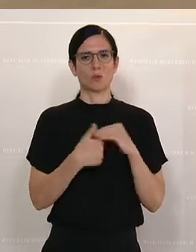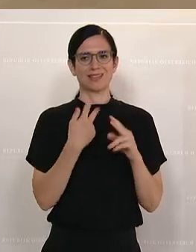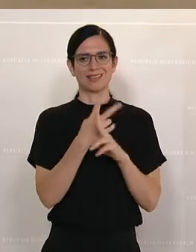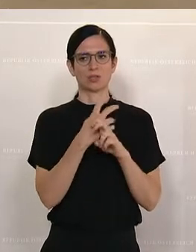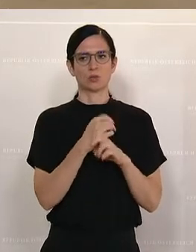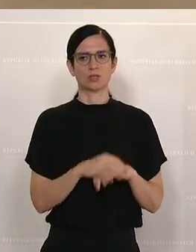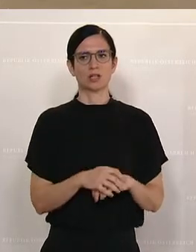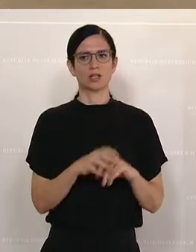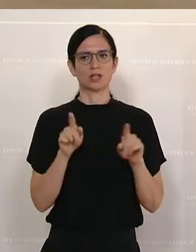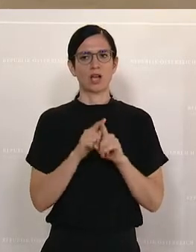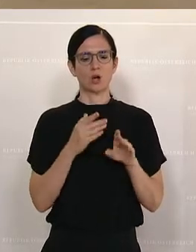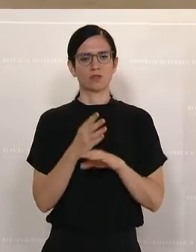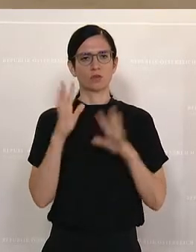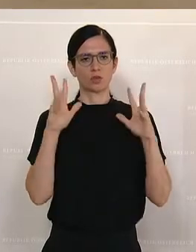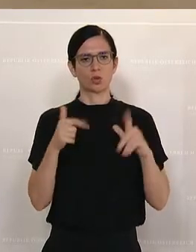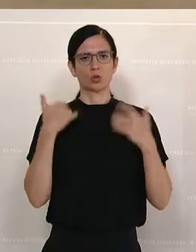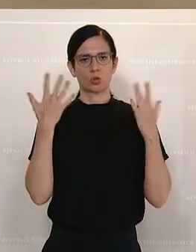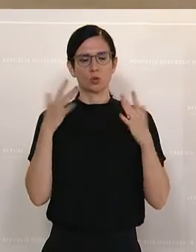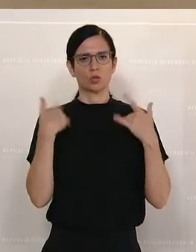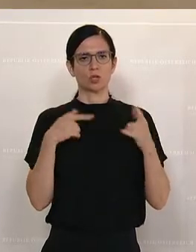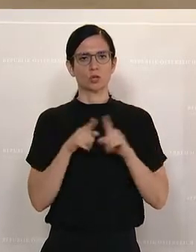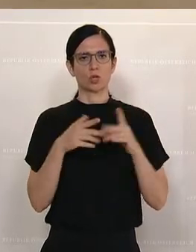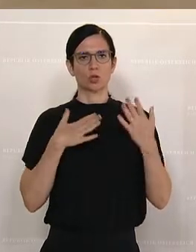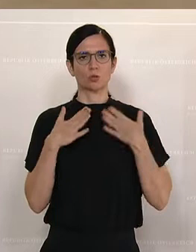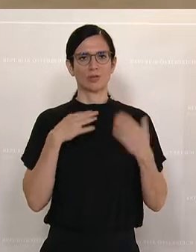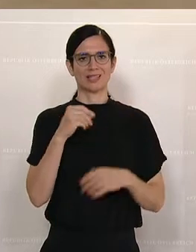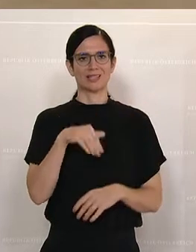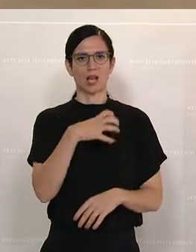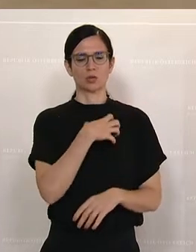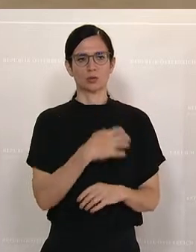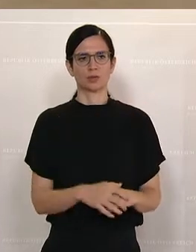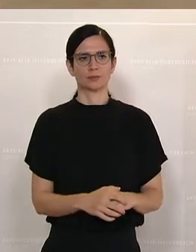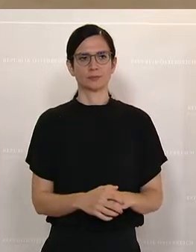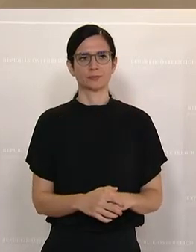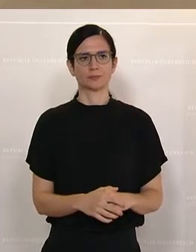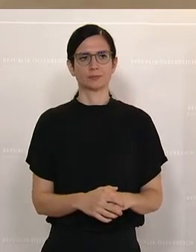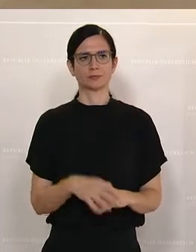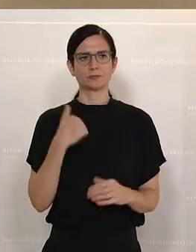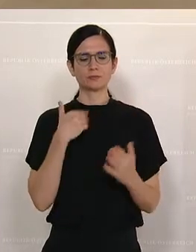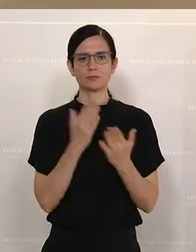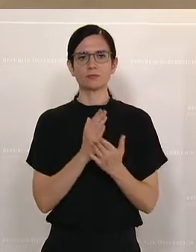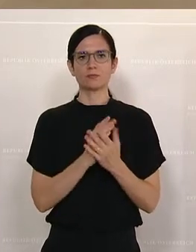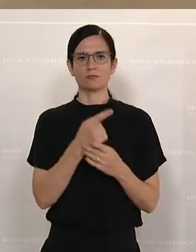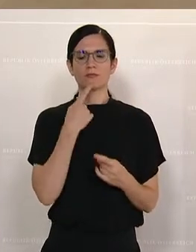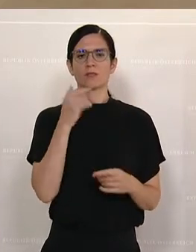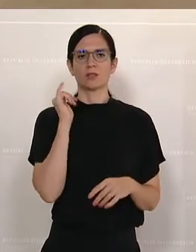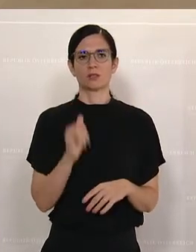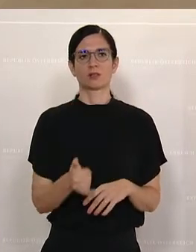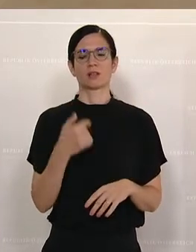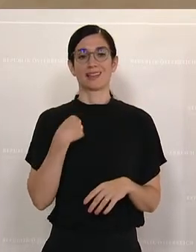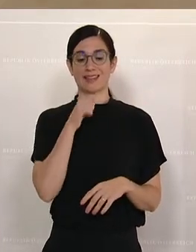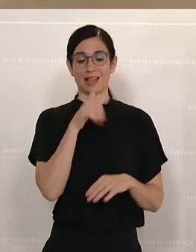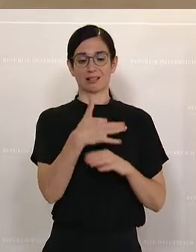auch für unser schönes, kulturelles und gemütliches Salzburg entschieden. Und ich bin schon der Meinung, dass wir keinen